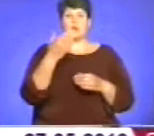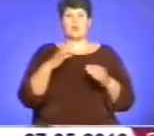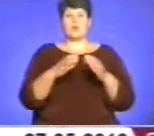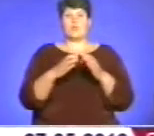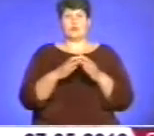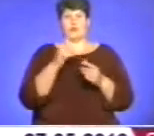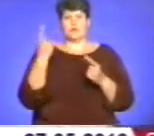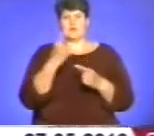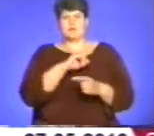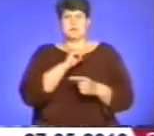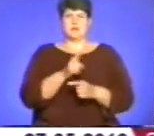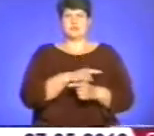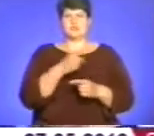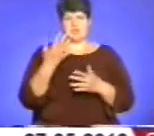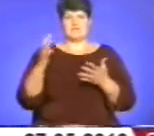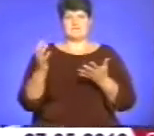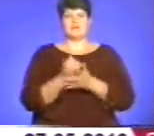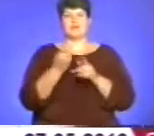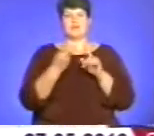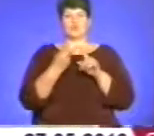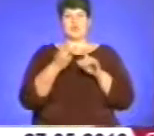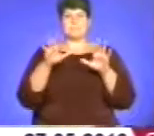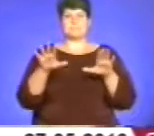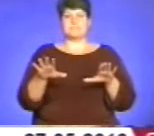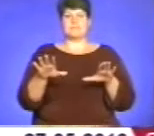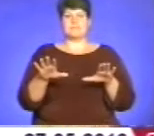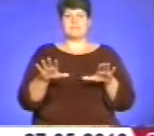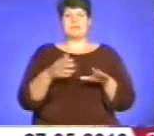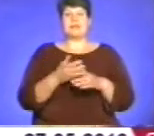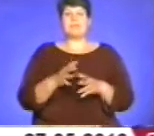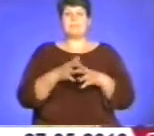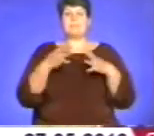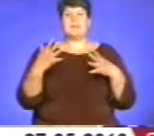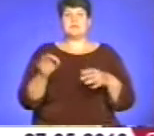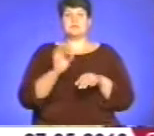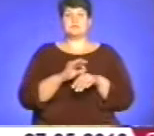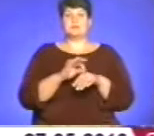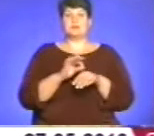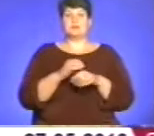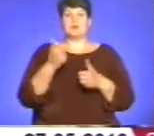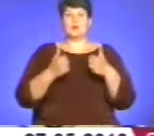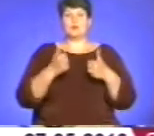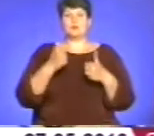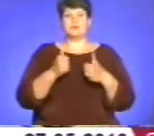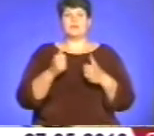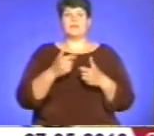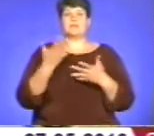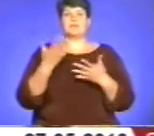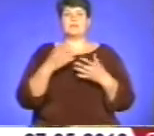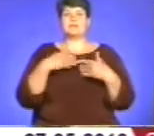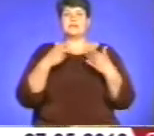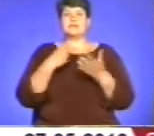одна з найсильніших. І в результаті виборола друге місце. Найбільше сподобалося відеоконкурс, відеопрезентація під кожного